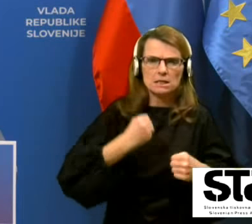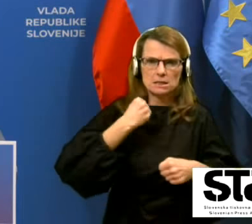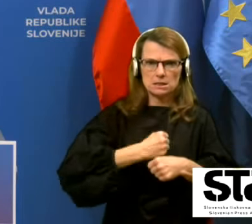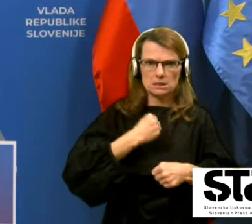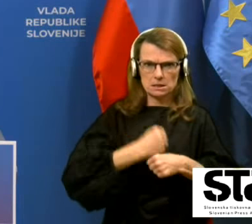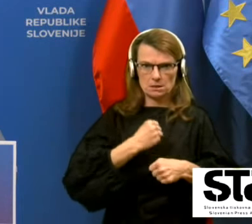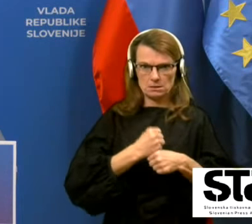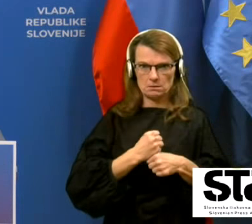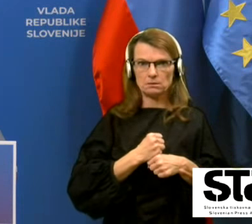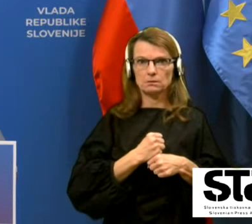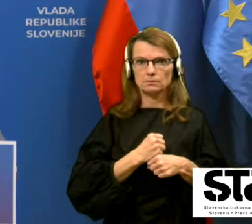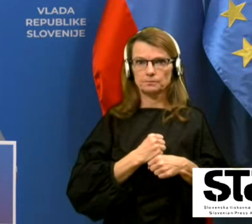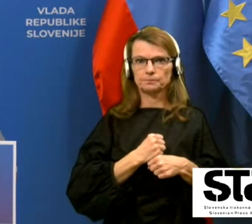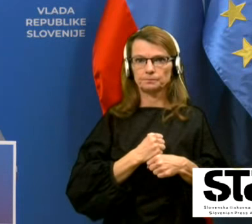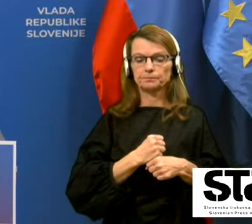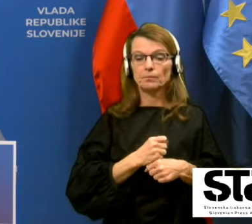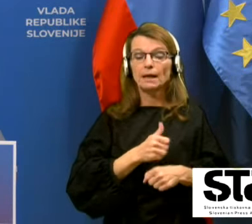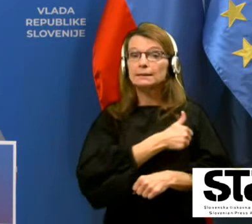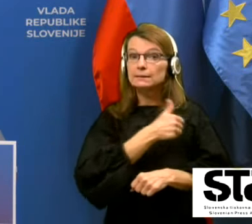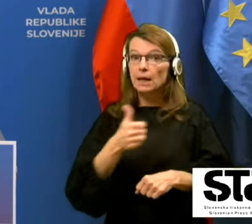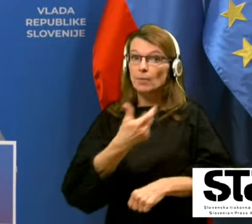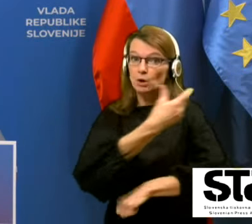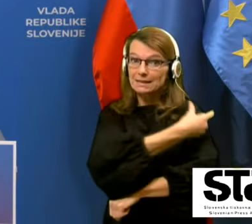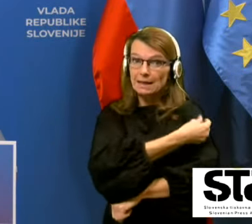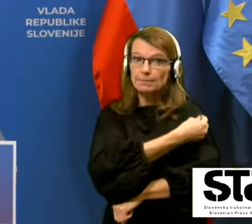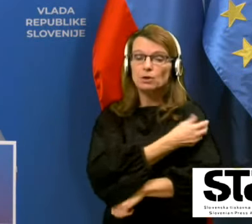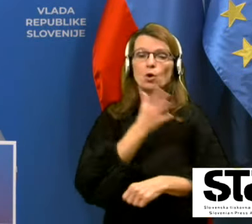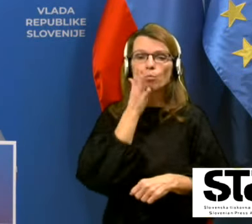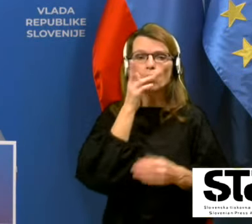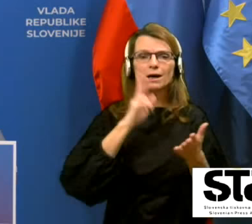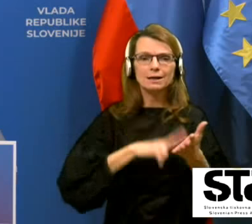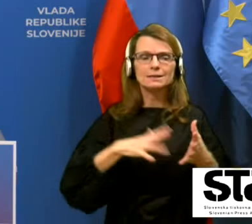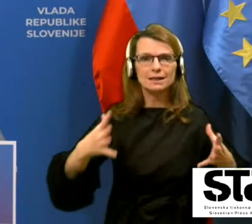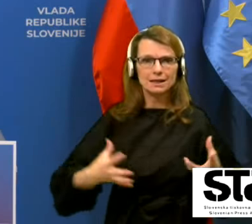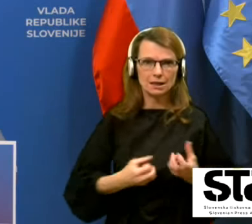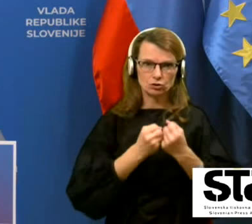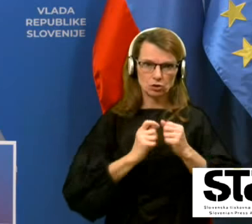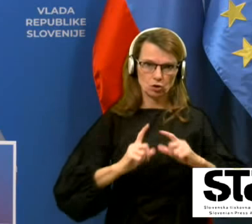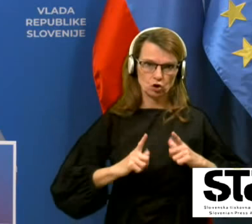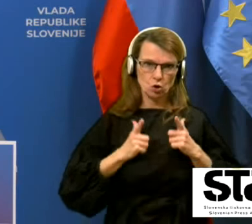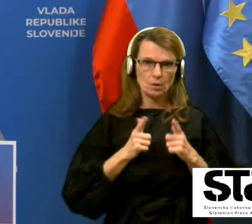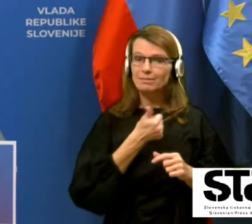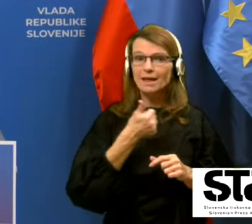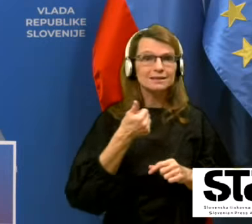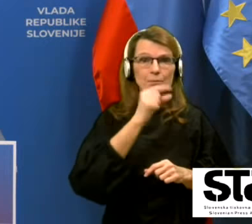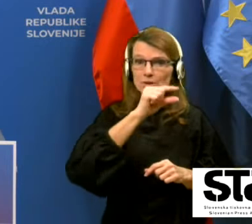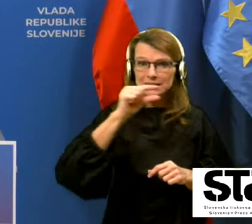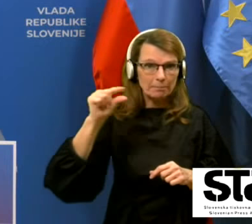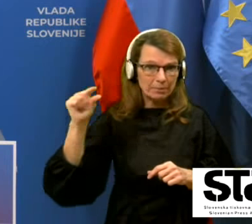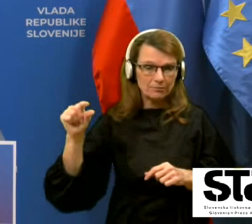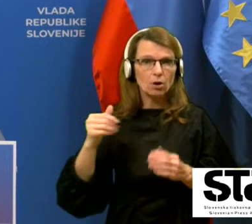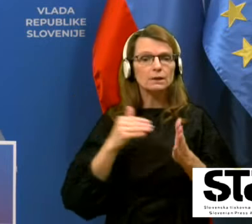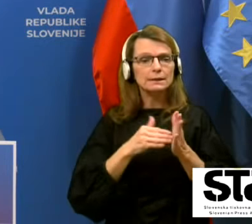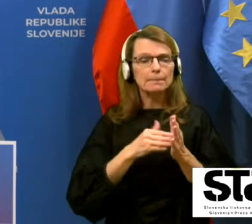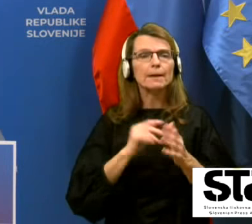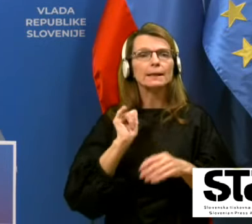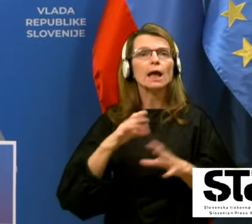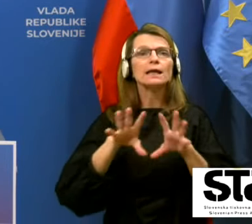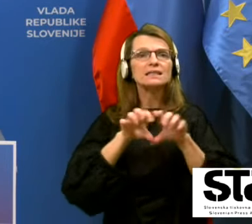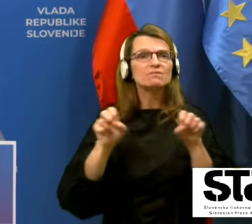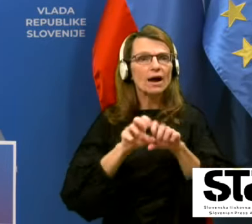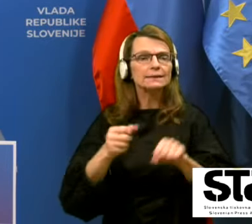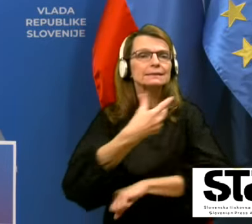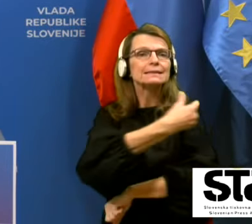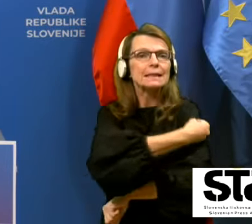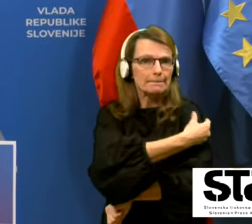Še enkrat, samo cepljenje je tisto, ki bo dejansko rešilo življenje, ne cepivo samo po sebi. Zato je pomembno, da ko pridemo